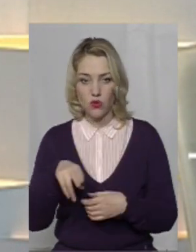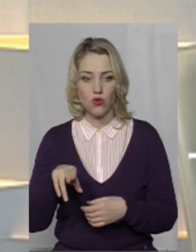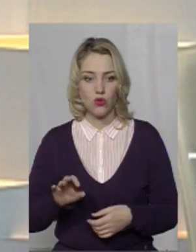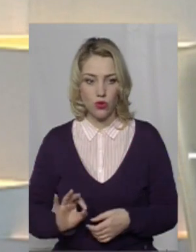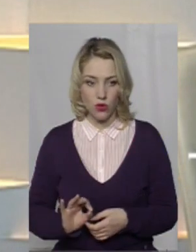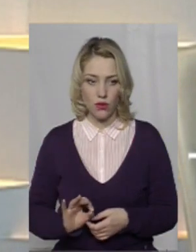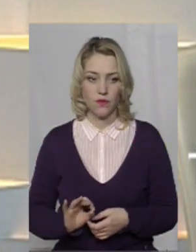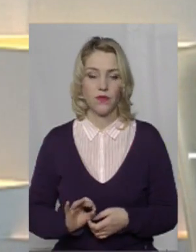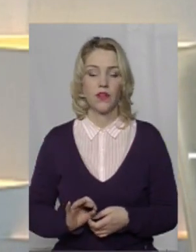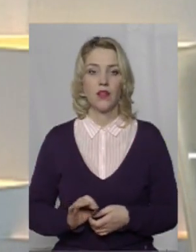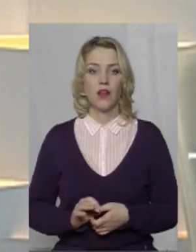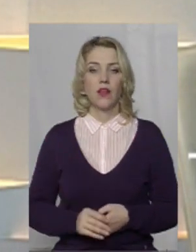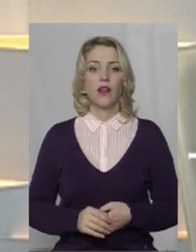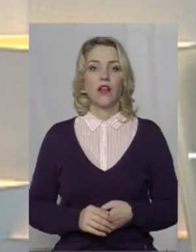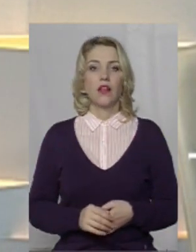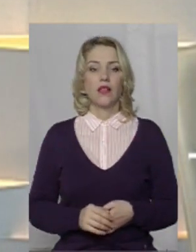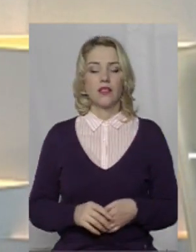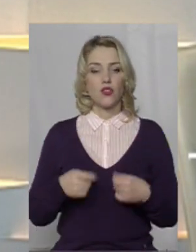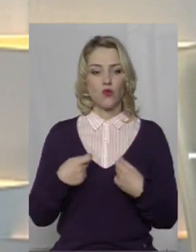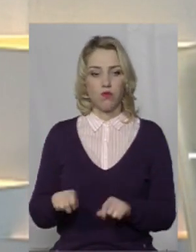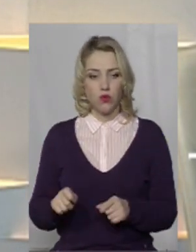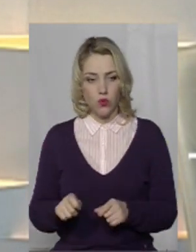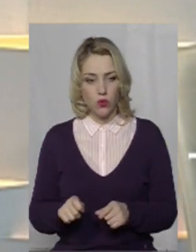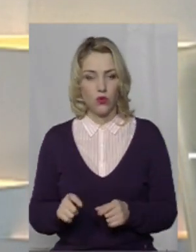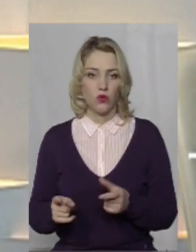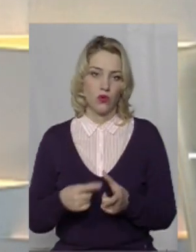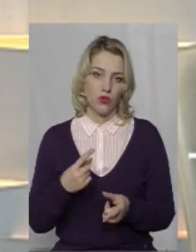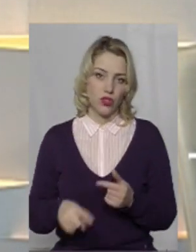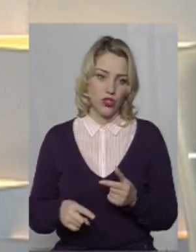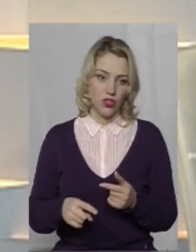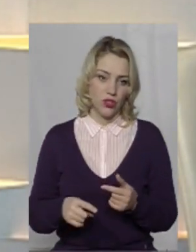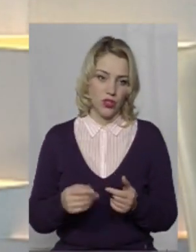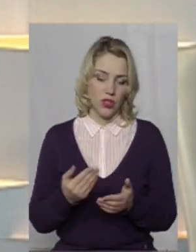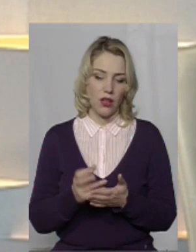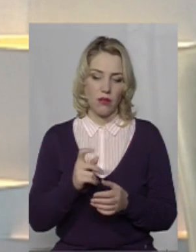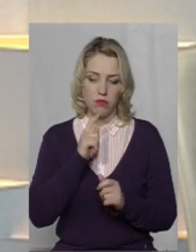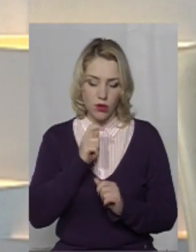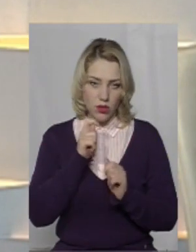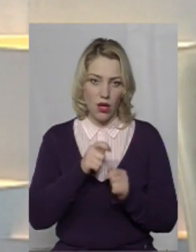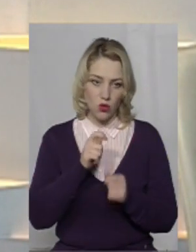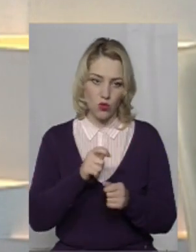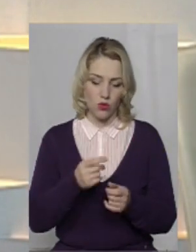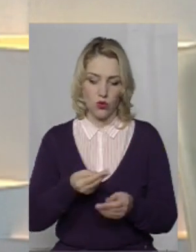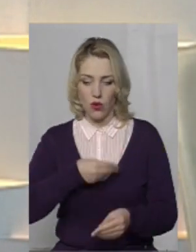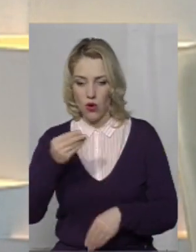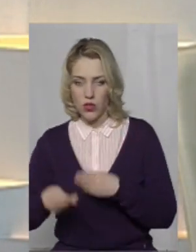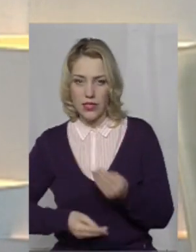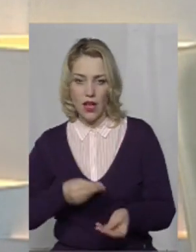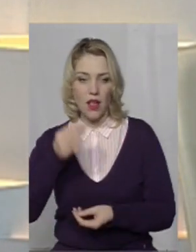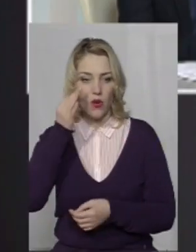саме збуту чи вигляді подарунку, роздання цих